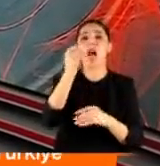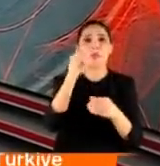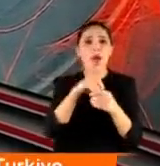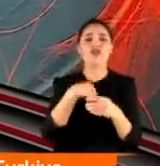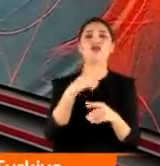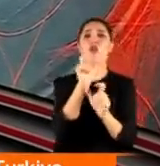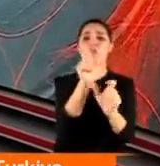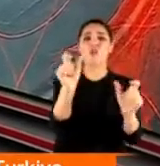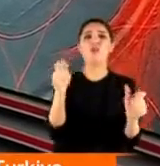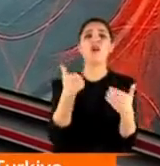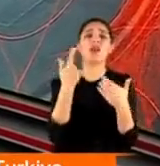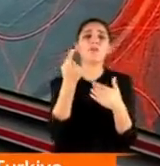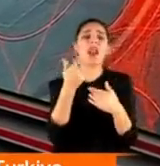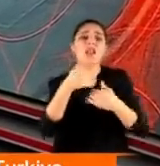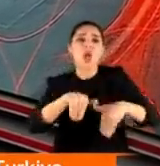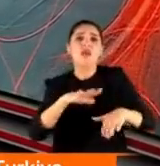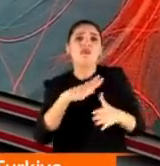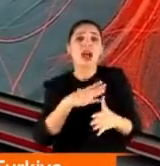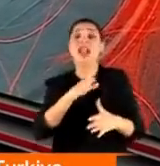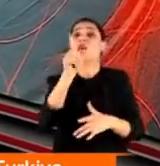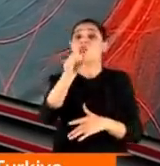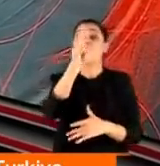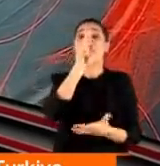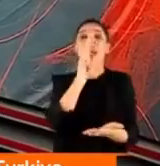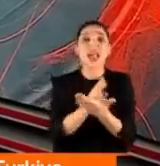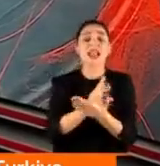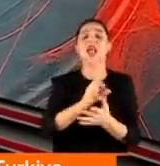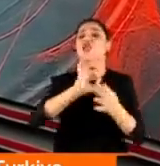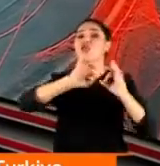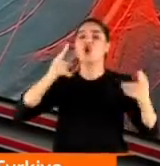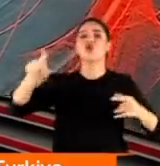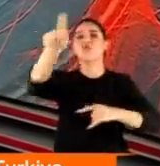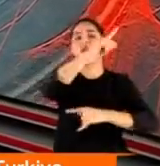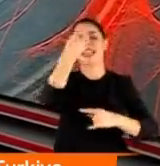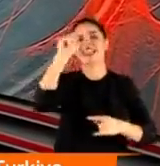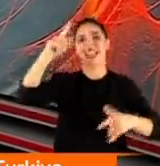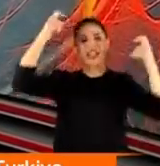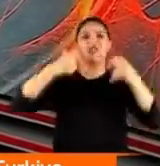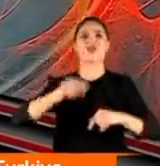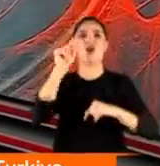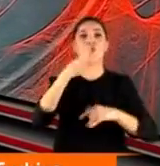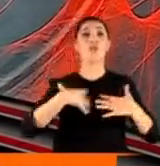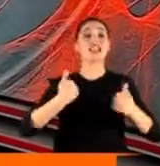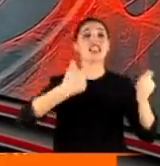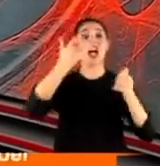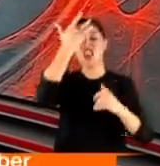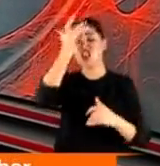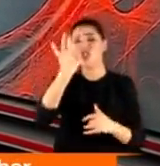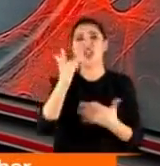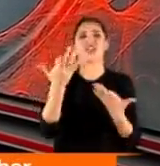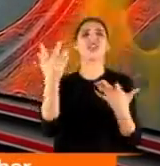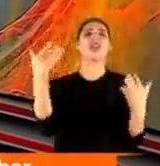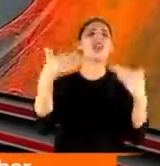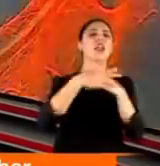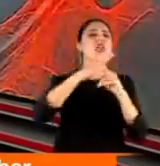bulunabiliyoruz. Bir yere kadar önleyici oluyoruz. Asıl ve kesin çözüm tek tek, fert fert bizde, sizde. Hiç değilse sağlık şehitlerine, gecesini